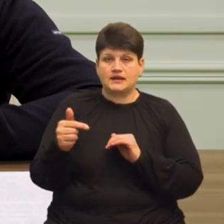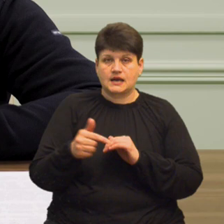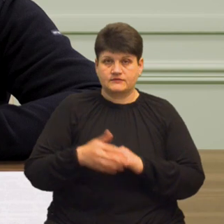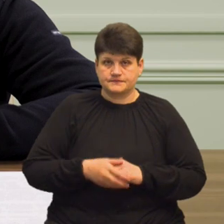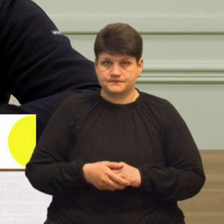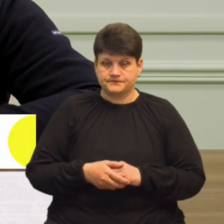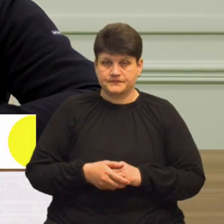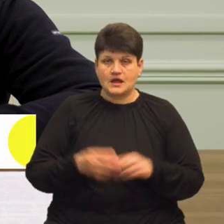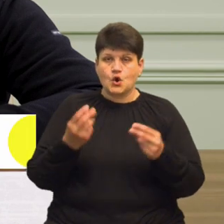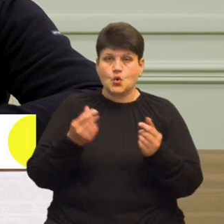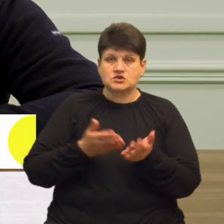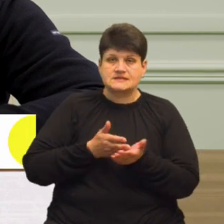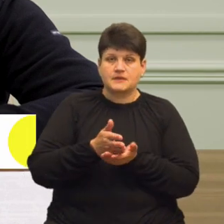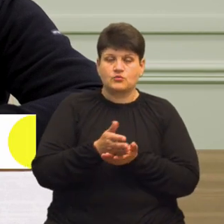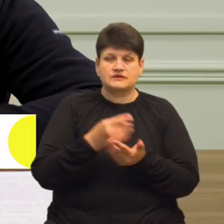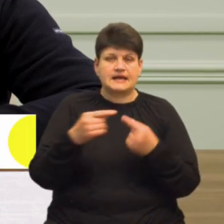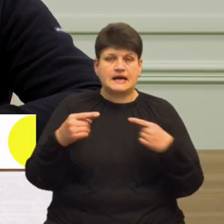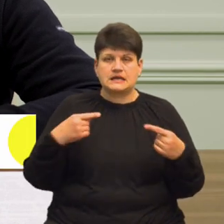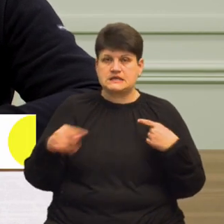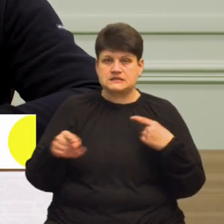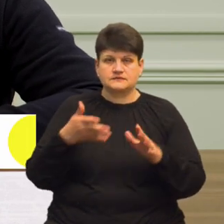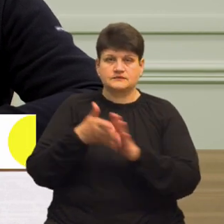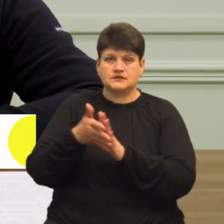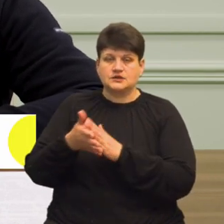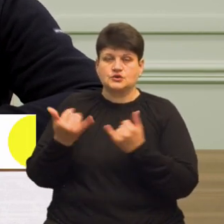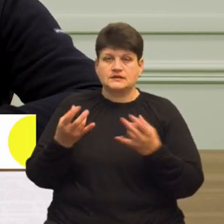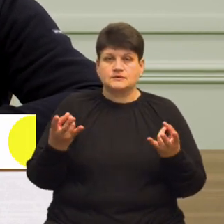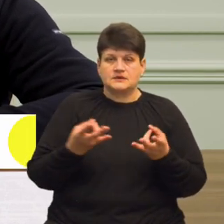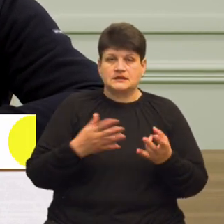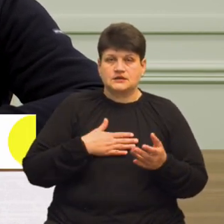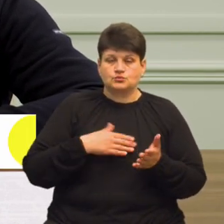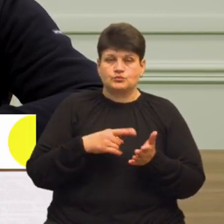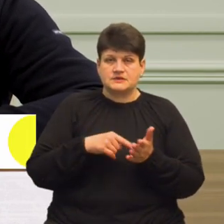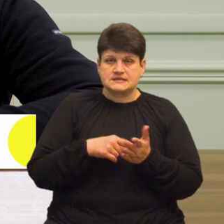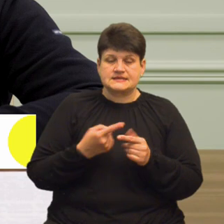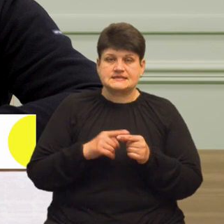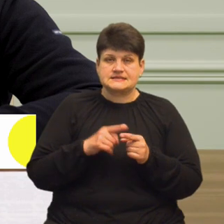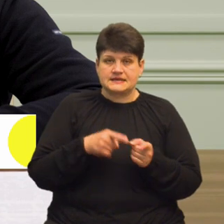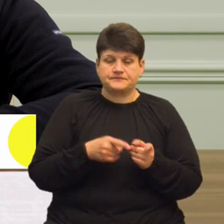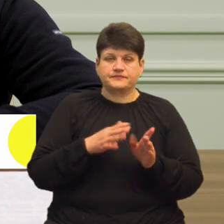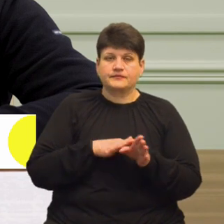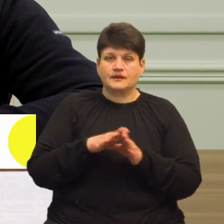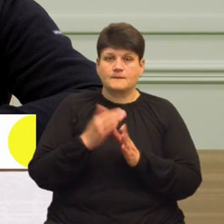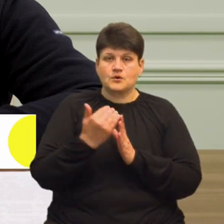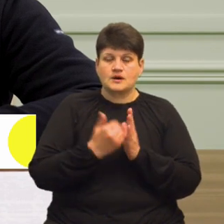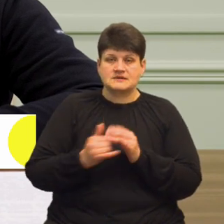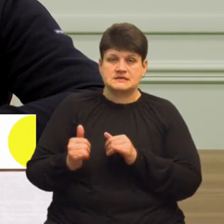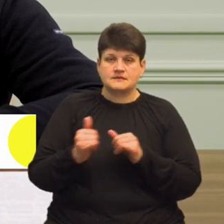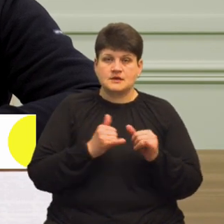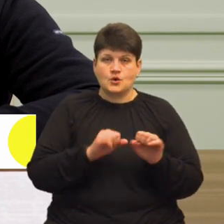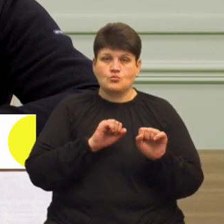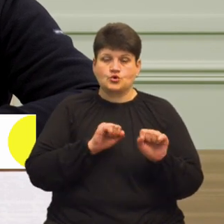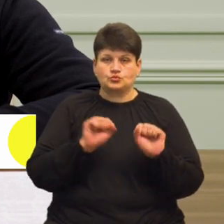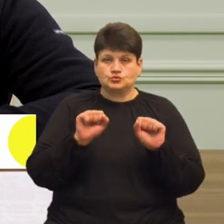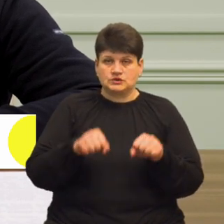Кошти спрямовані на різні статті і видатки, які найбільш необхідні для нашого міста. Це для реалізації програми забезпечення обороноздатності